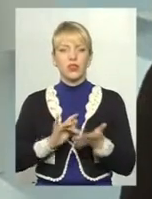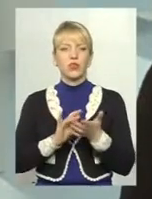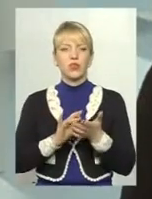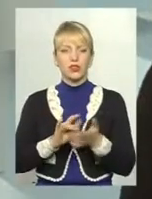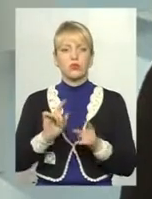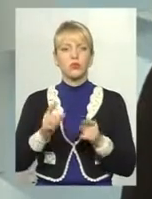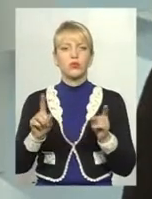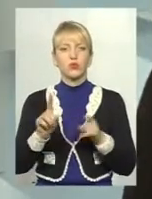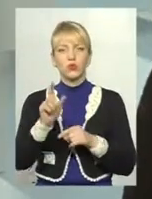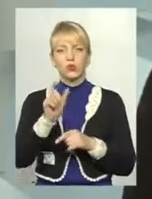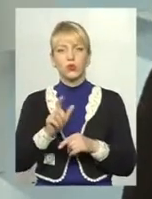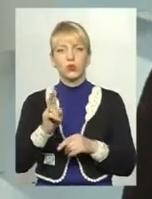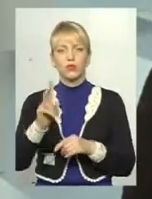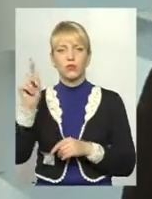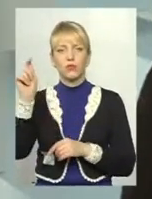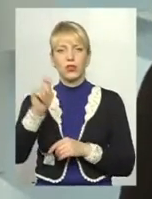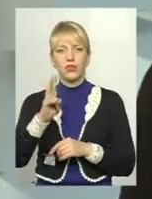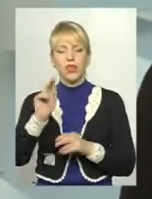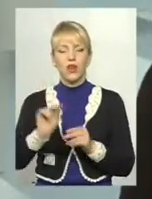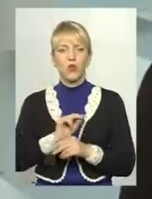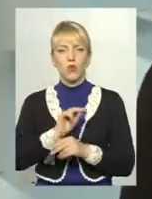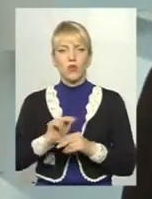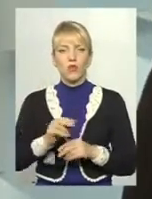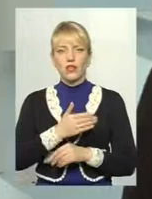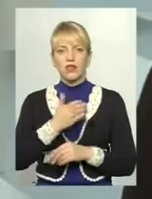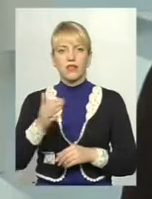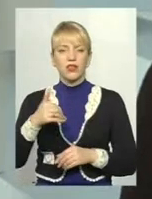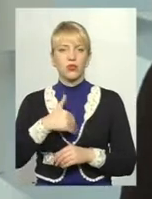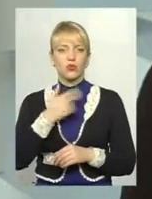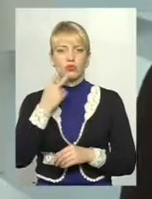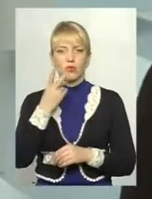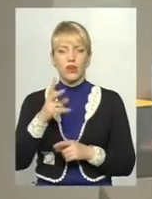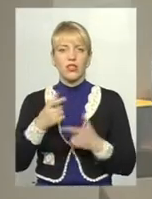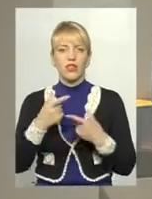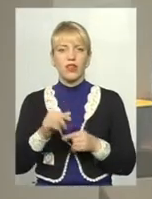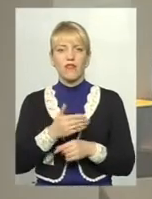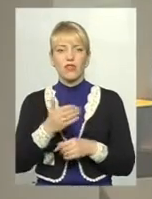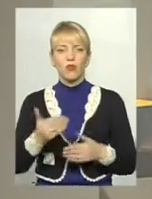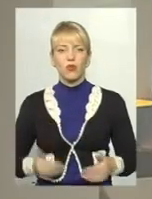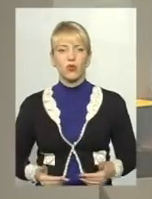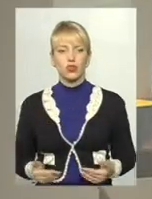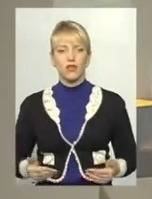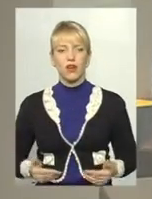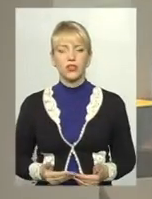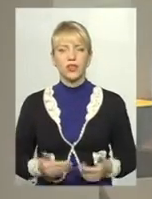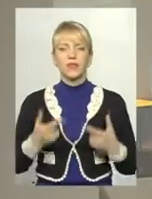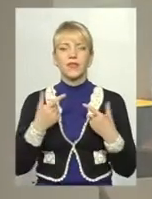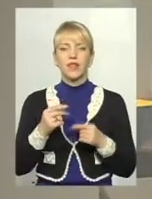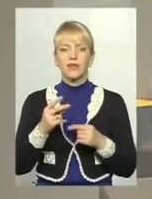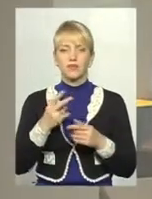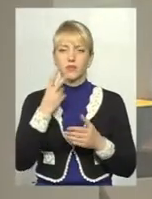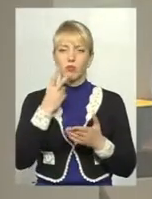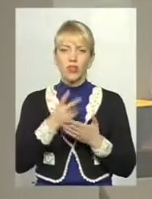тому що люди, які приїжджають туди на лікування, вони хочуть побачити, де вони проживають, вони хочуть